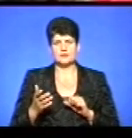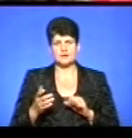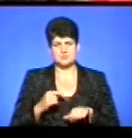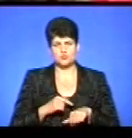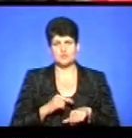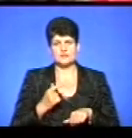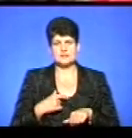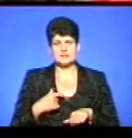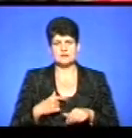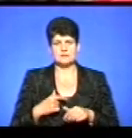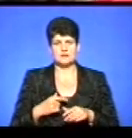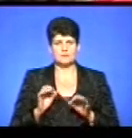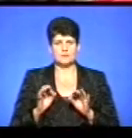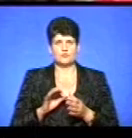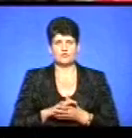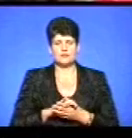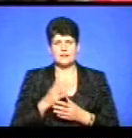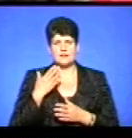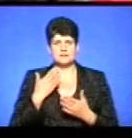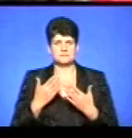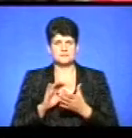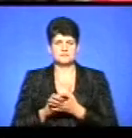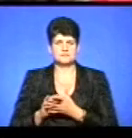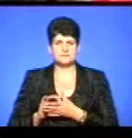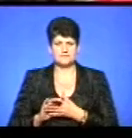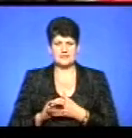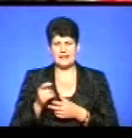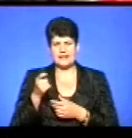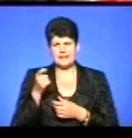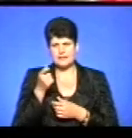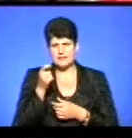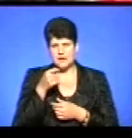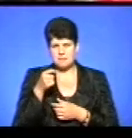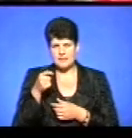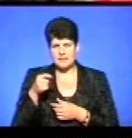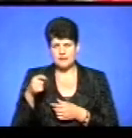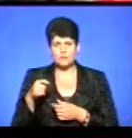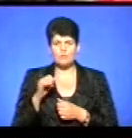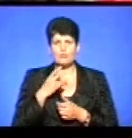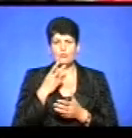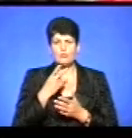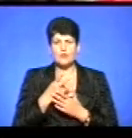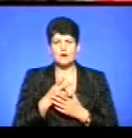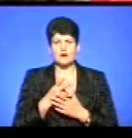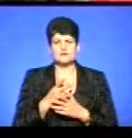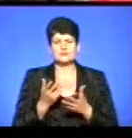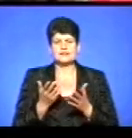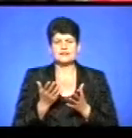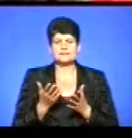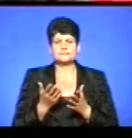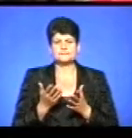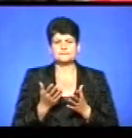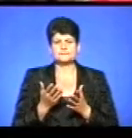почувається себе в товаристві, легко зав'язує знайомство. Наприклад, дрібнижий почерк може вказувати на інтроверта, який